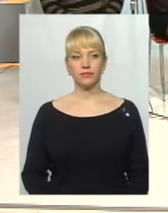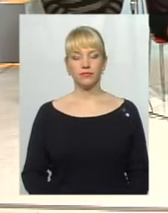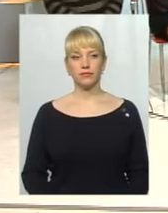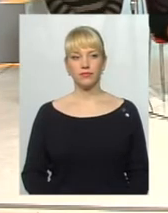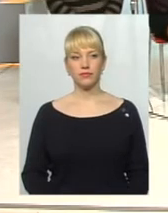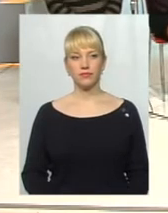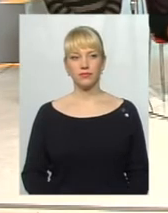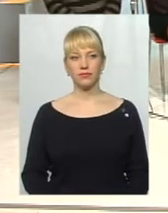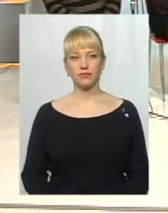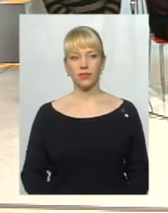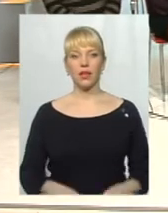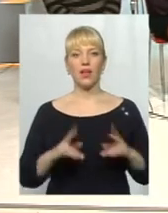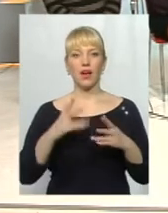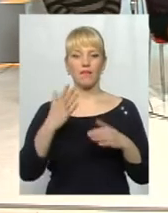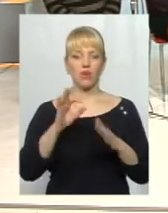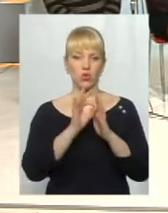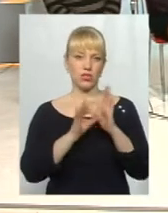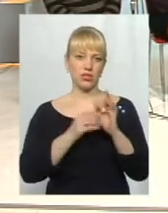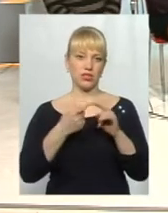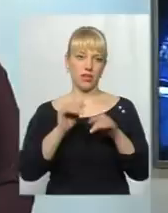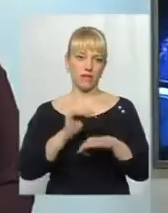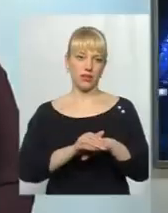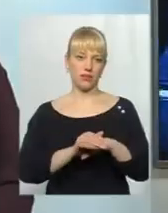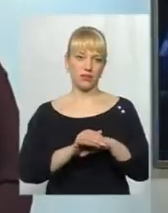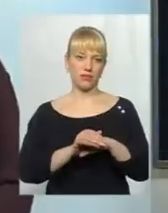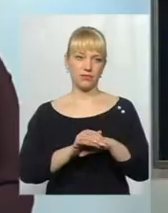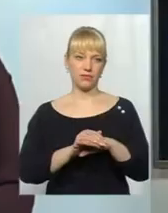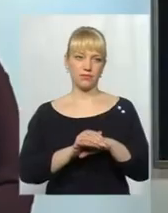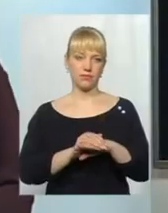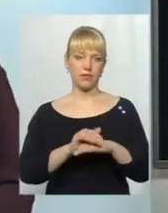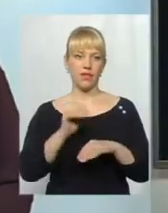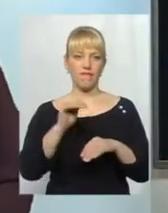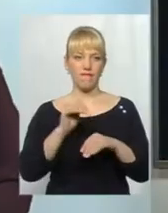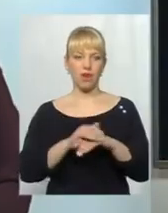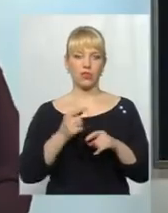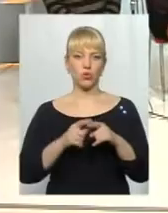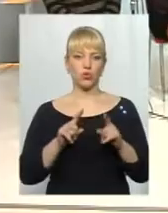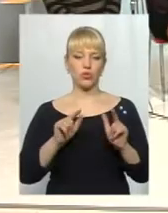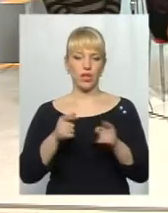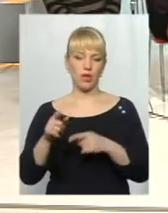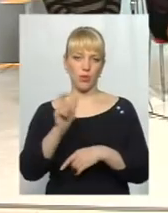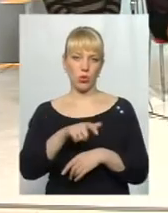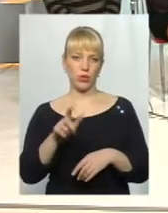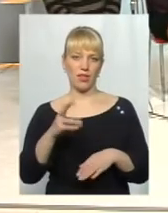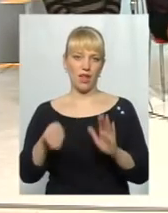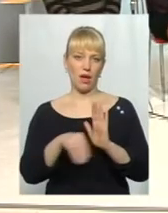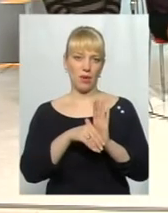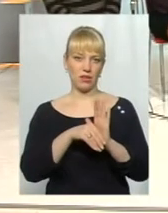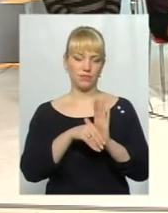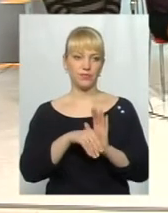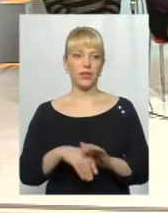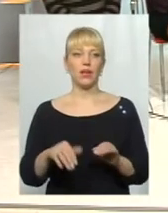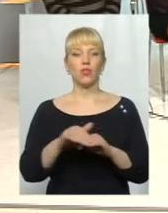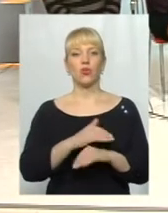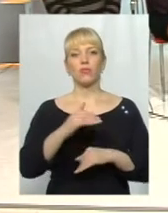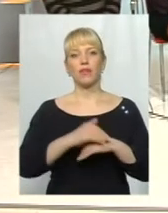ваша думка, як ви розцінюєте оцей факт, того, що затримано людей, затримано на хабарі? Доброго